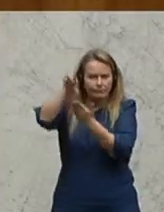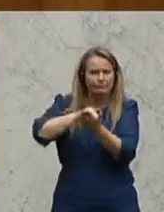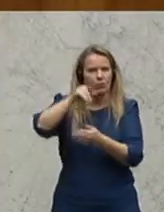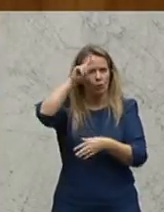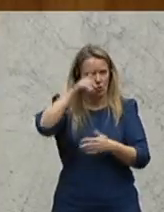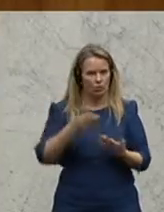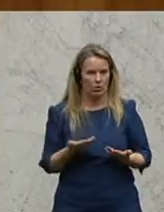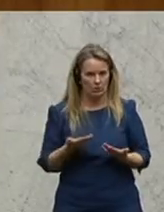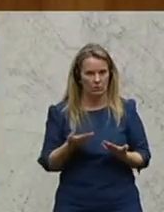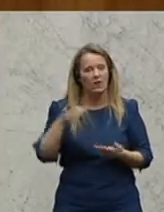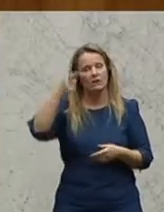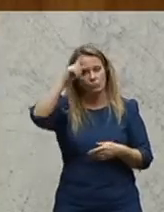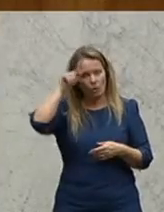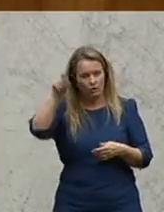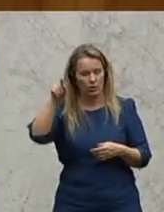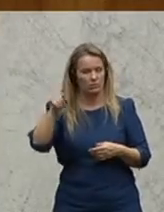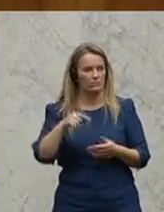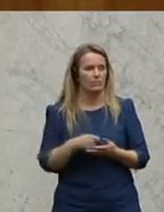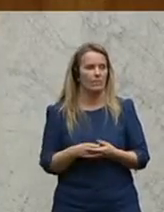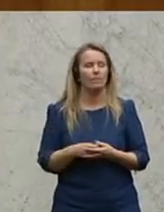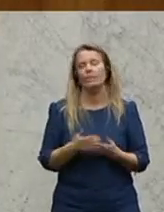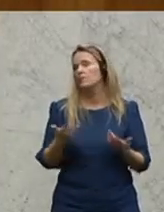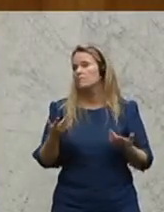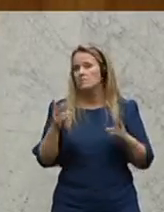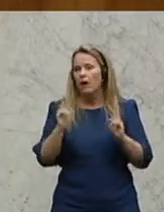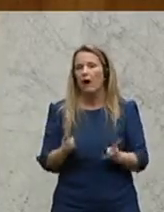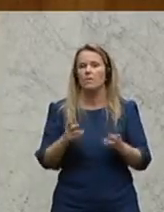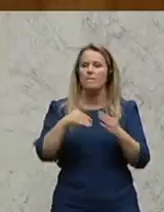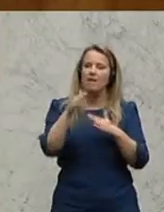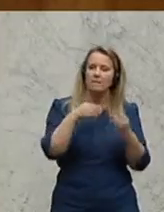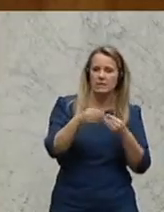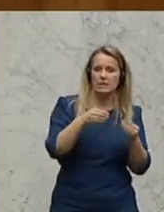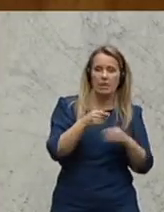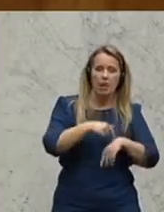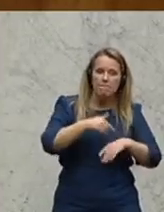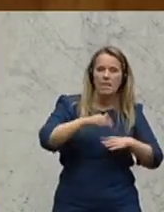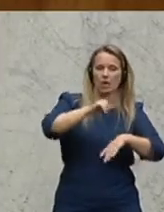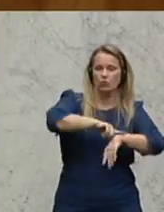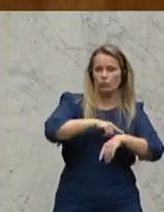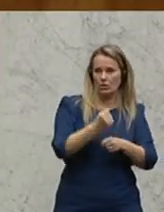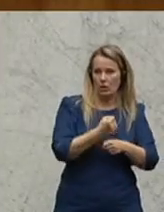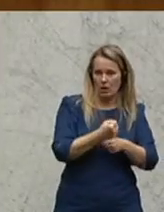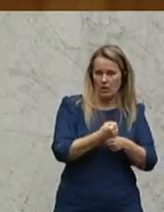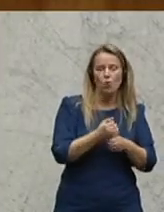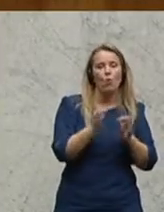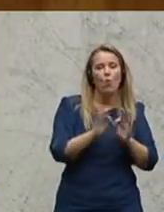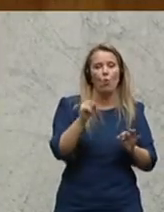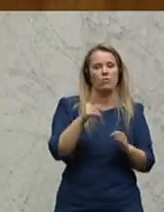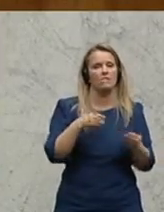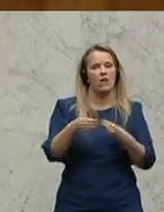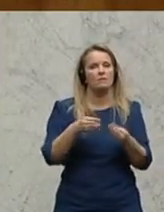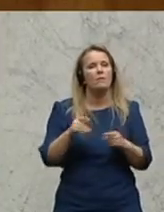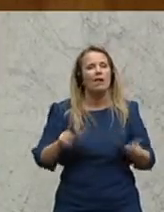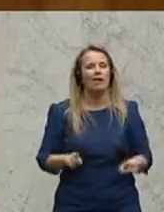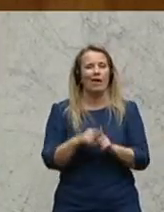anwenden? In Deutschland kann etwa flexibel mehr gearbeitet werden, ohne dass diese Flexibilität